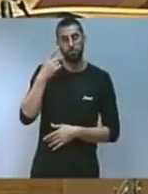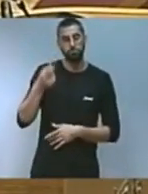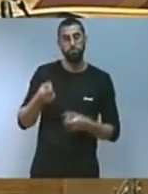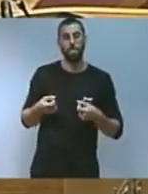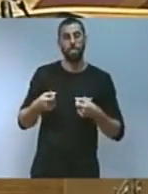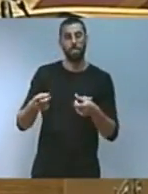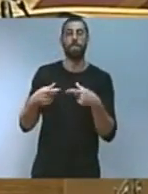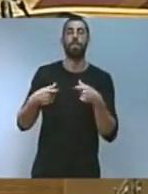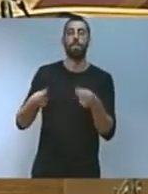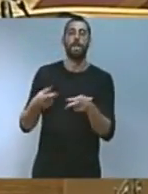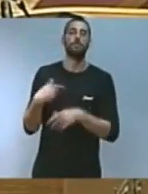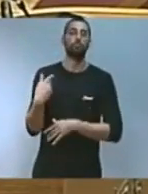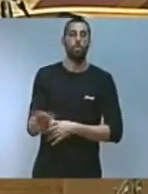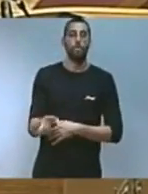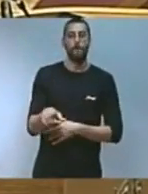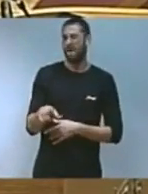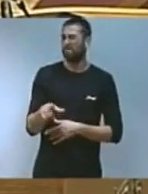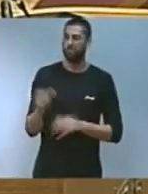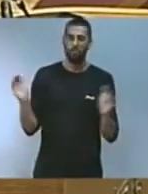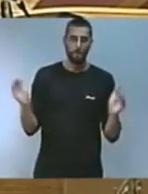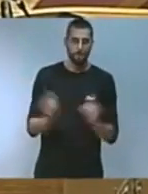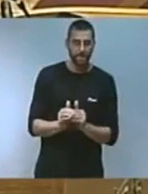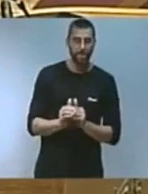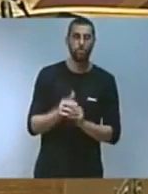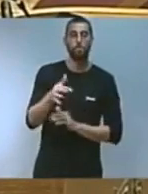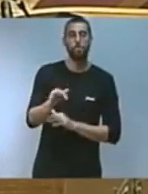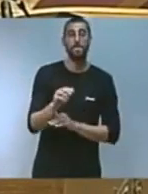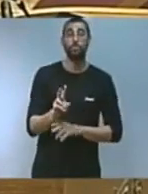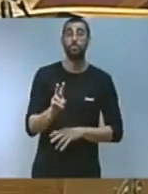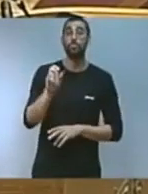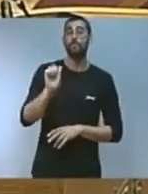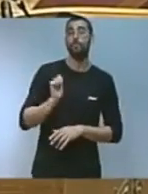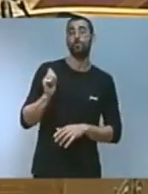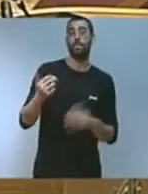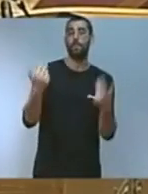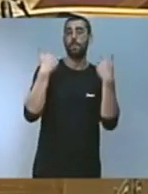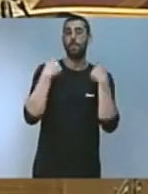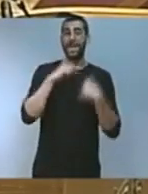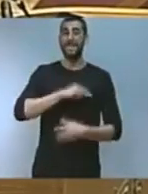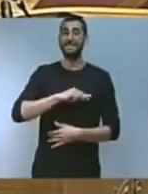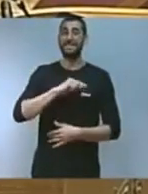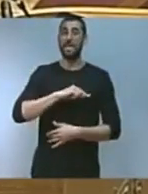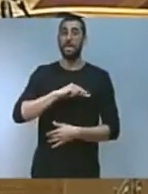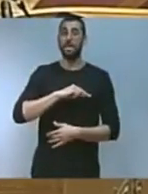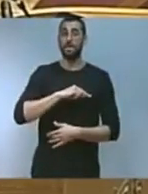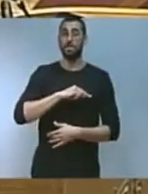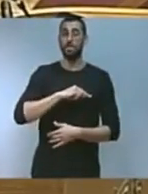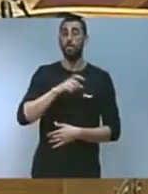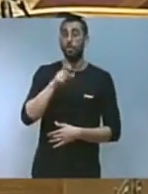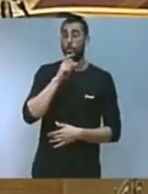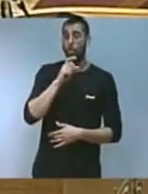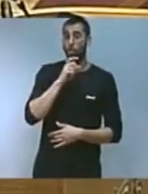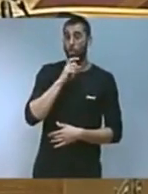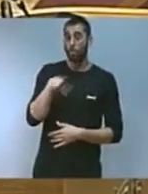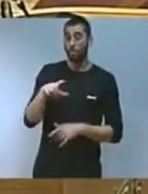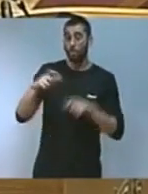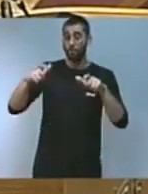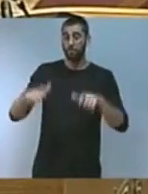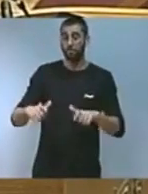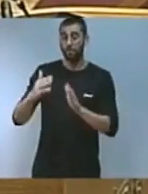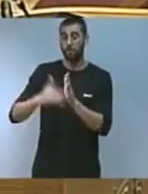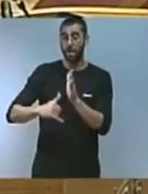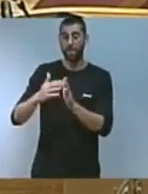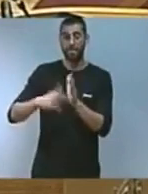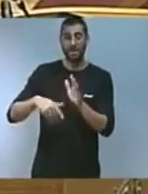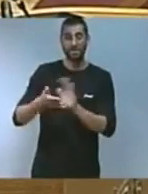i tenim noves oportunitats de responsabilitzar-nos èticament gràcies a convertir-se la ciutat de València en seu